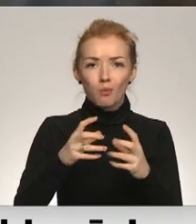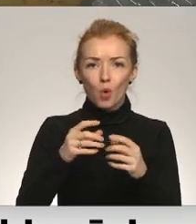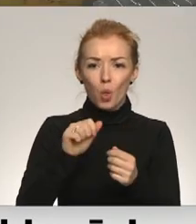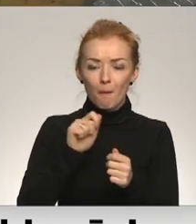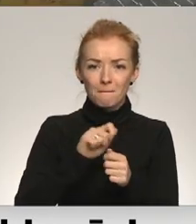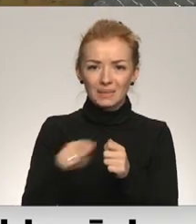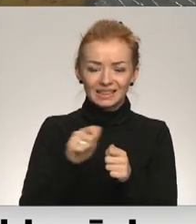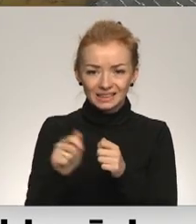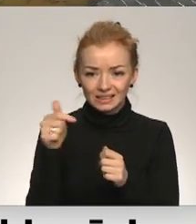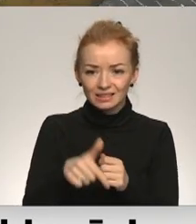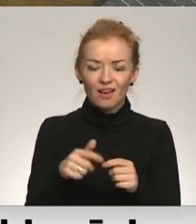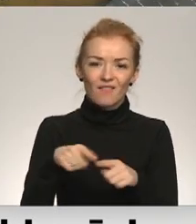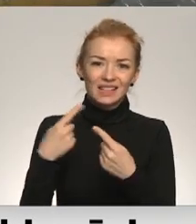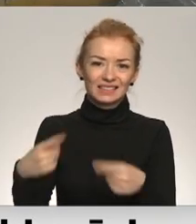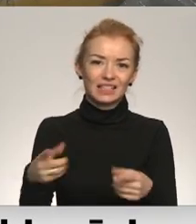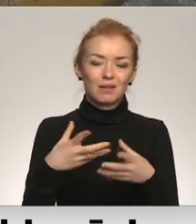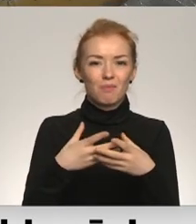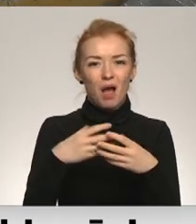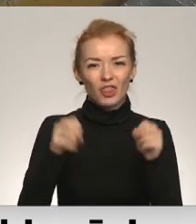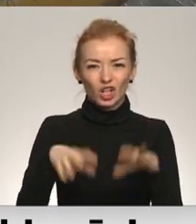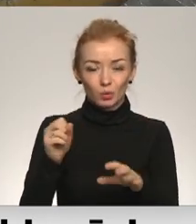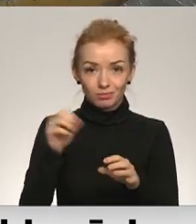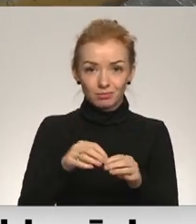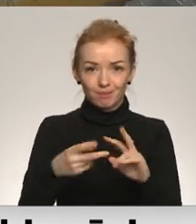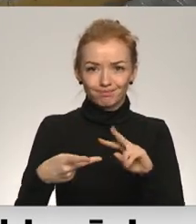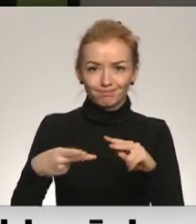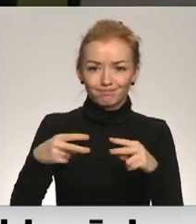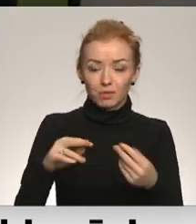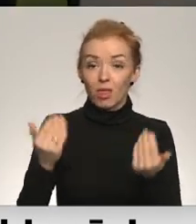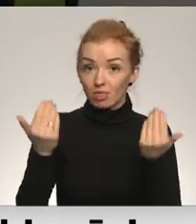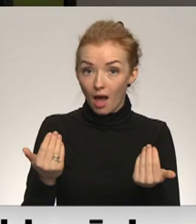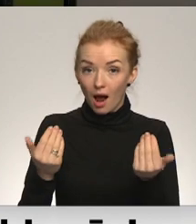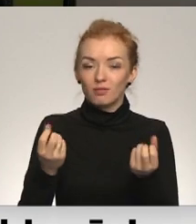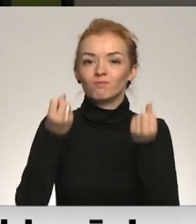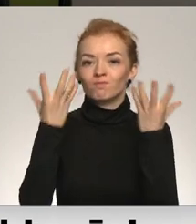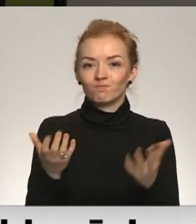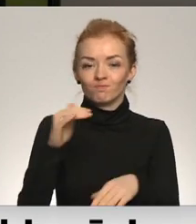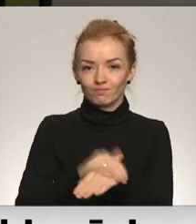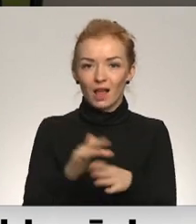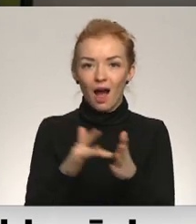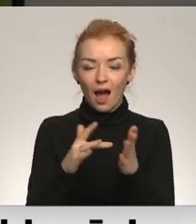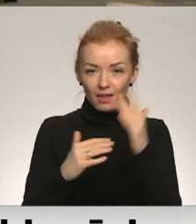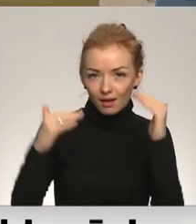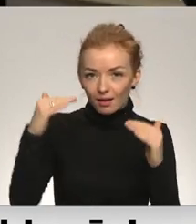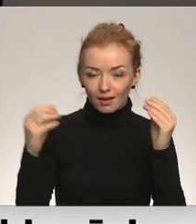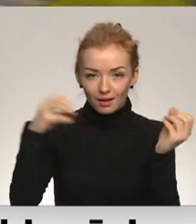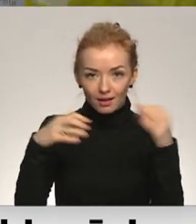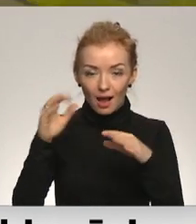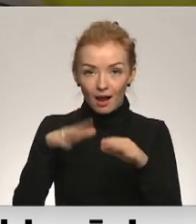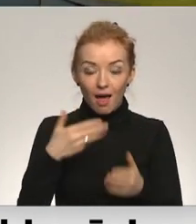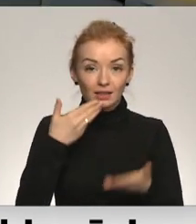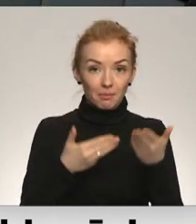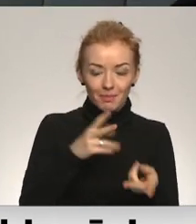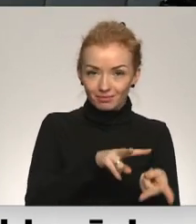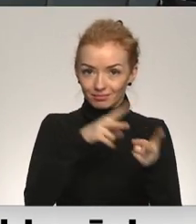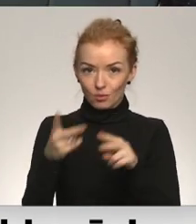bioloģiski atkritumi, kas veicina pūšanas procesu. Tagad noskaidrots gan nepieciešamās sastāvdaļas, gan proporcijas, lai no eksperimenta pāriet